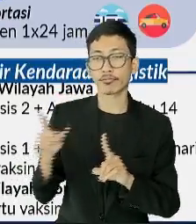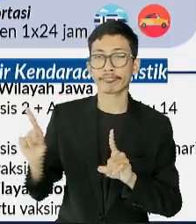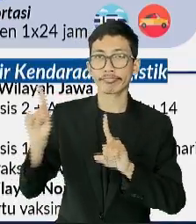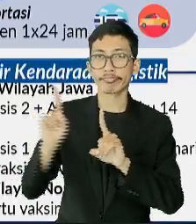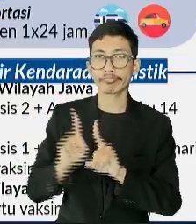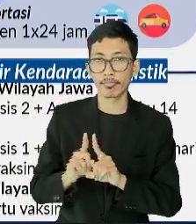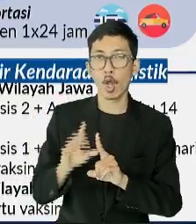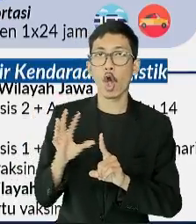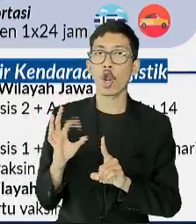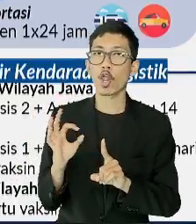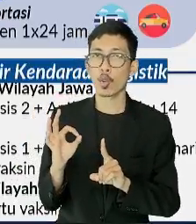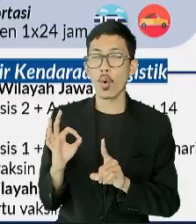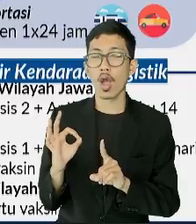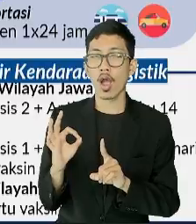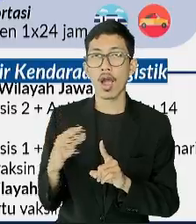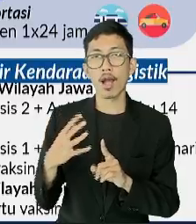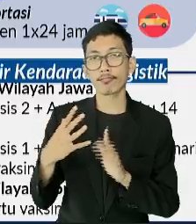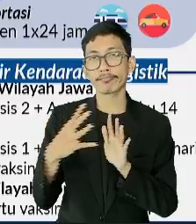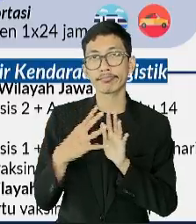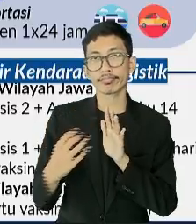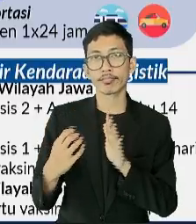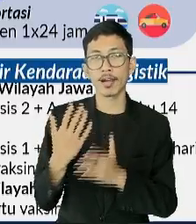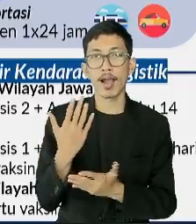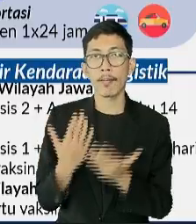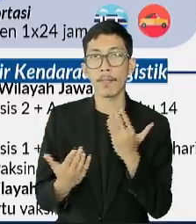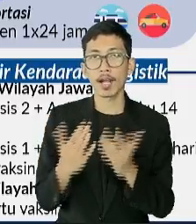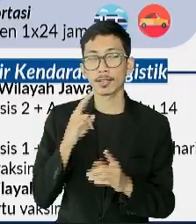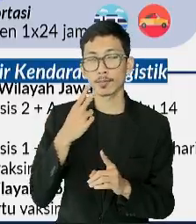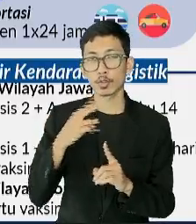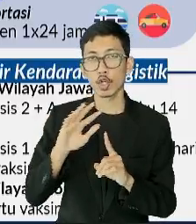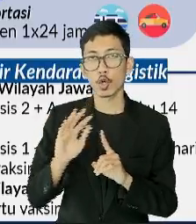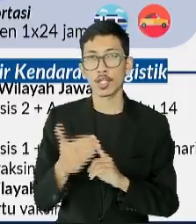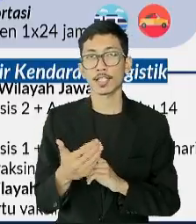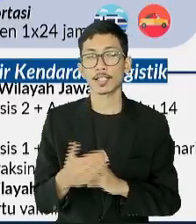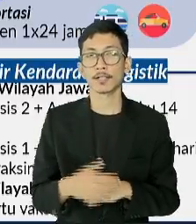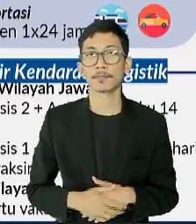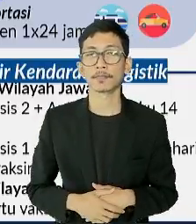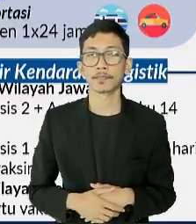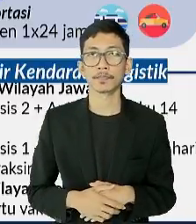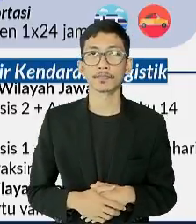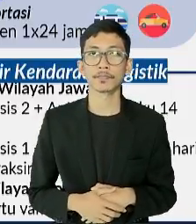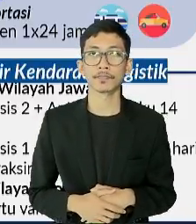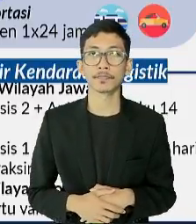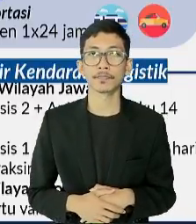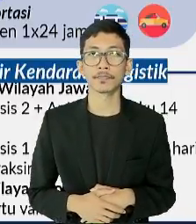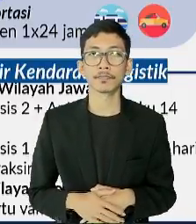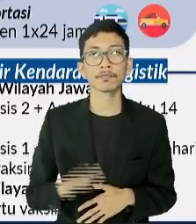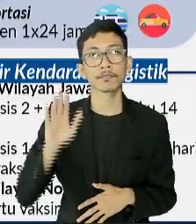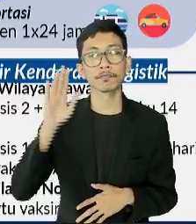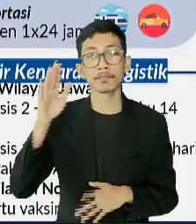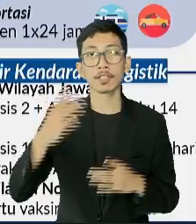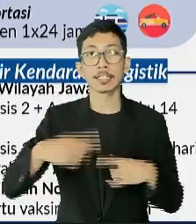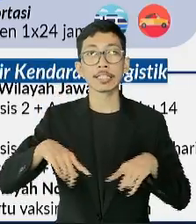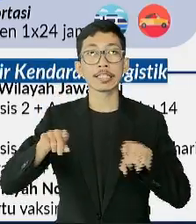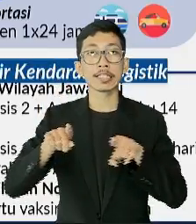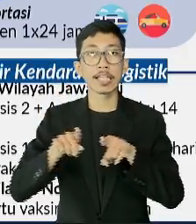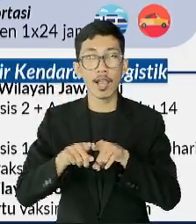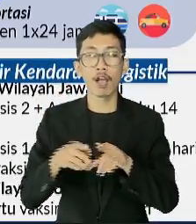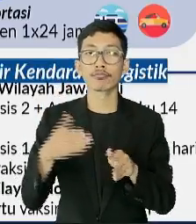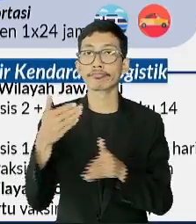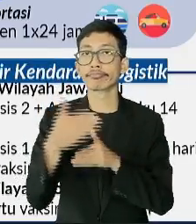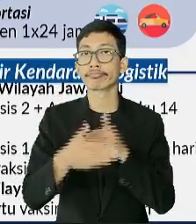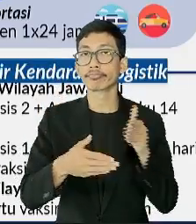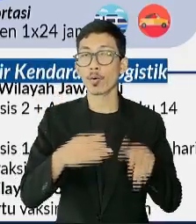dengan menggunakan peduli lindungi. Dan yang kelima adalah resepsi pernikahan dapat dihadiri maksimal